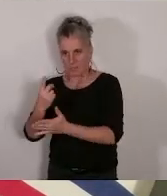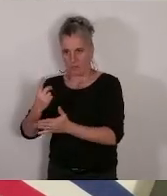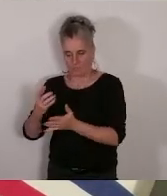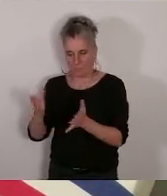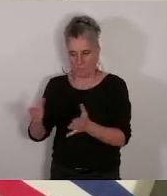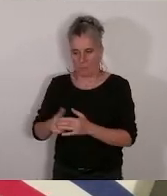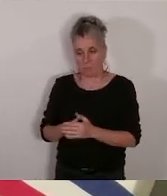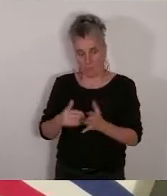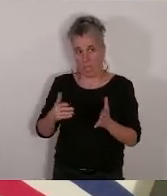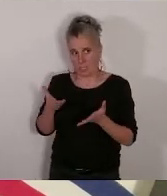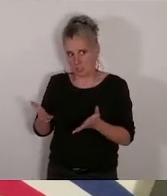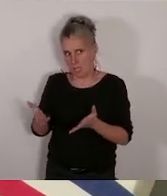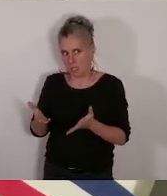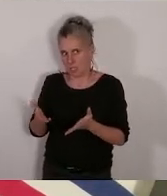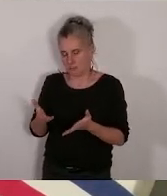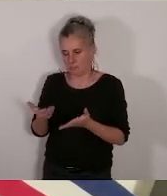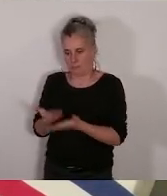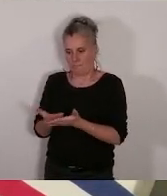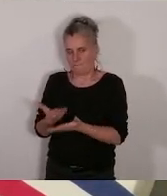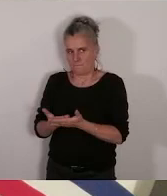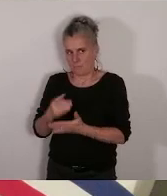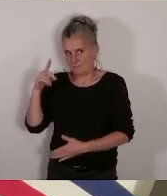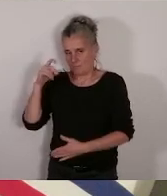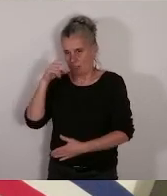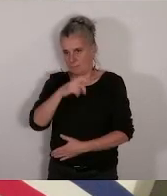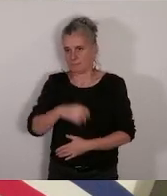difficile à faire donc